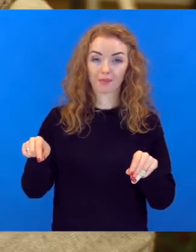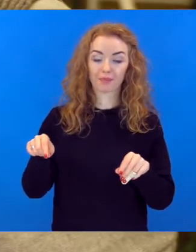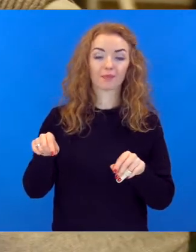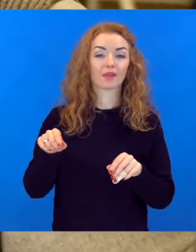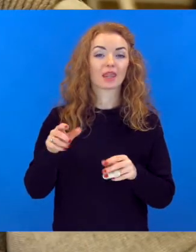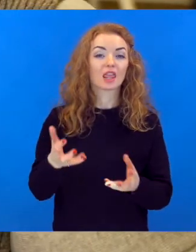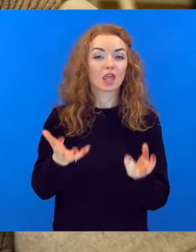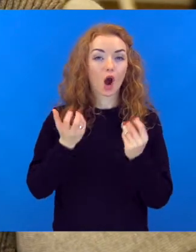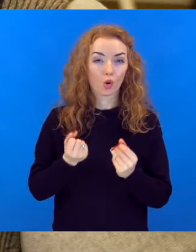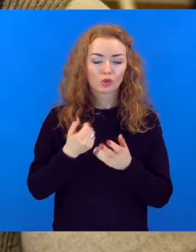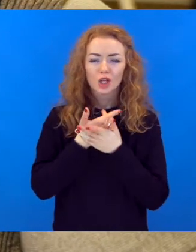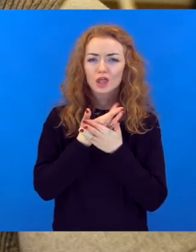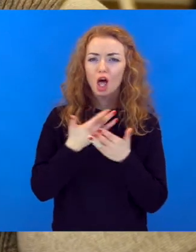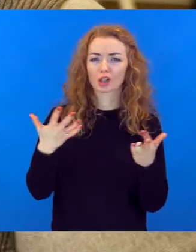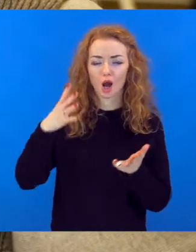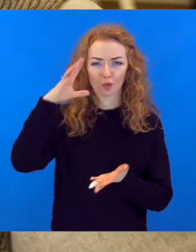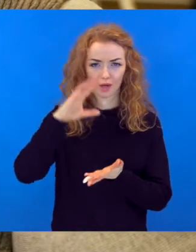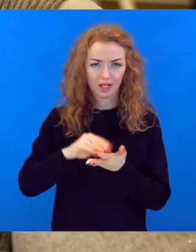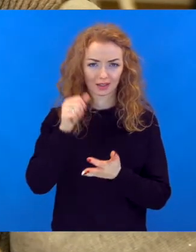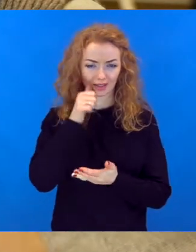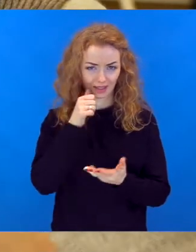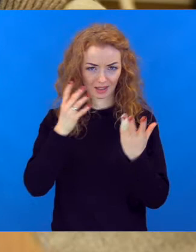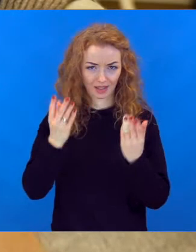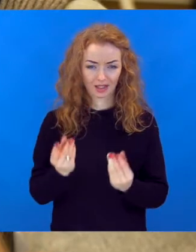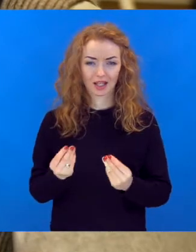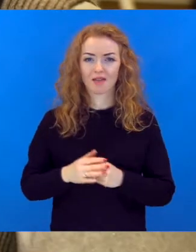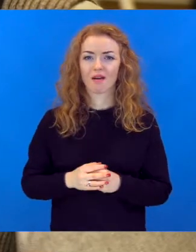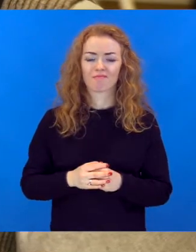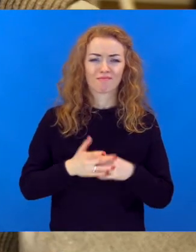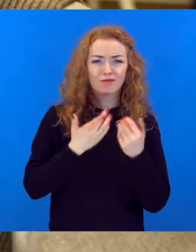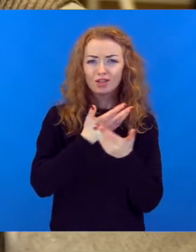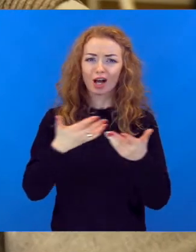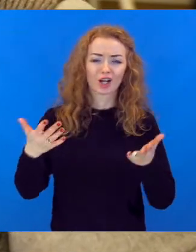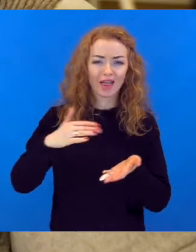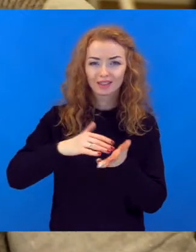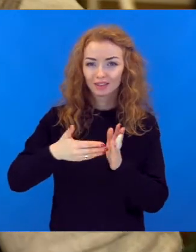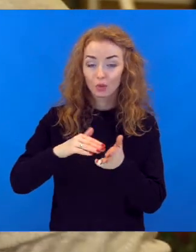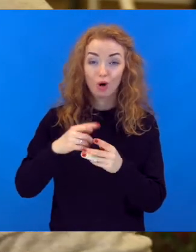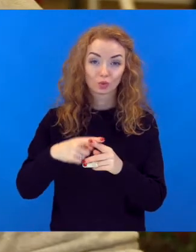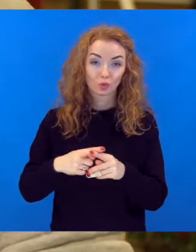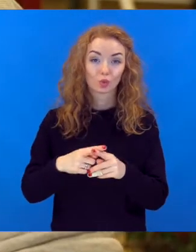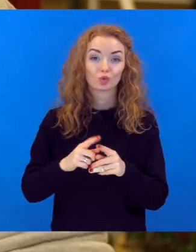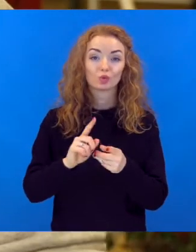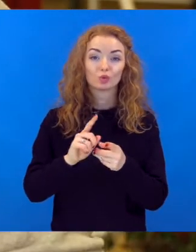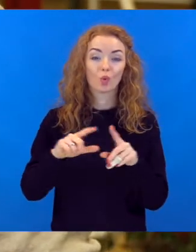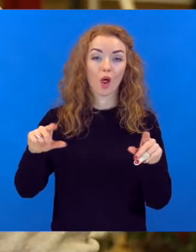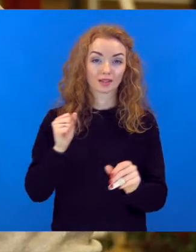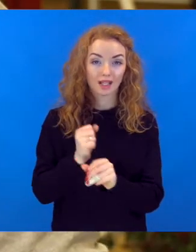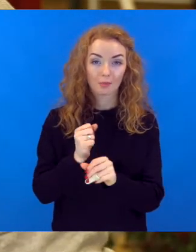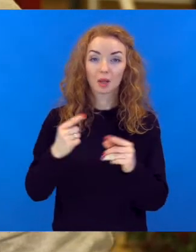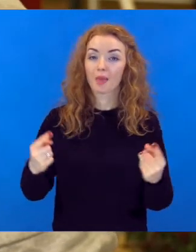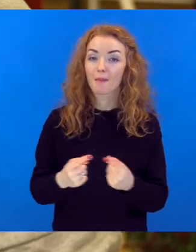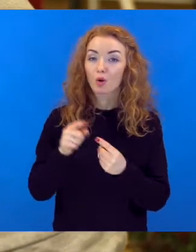pirmkārt viņš iegūst dinamiku. Tā ir tā dinamiskā dzīve un šis skolas darbs ir piemērots tiem